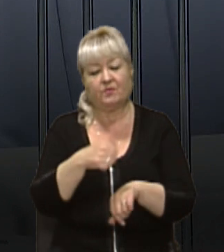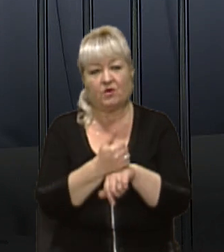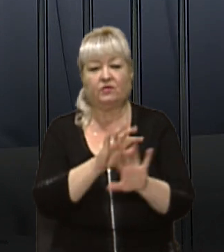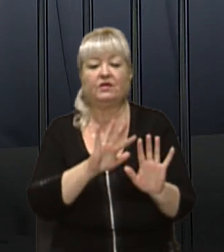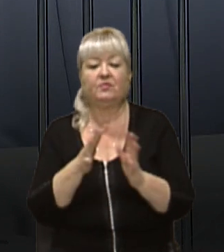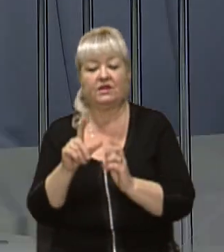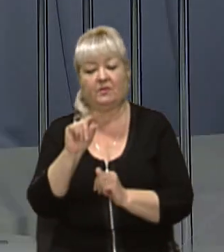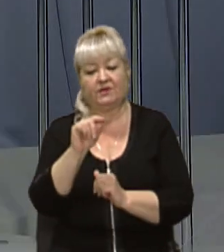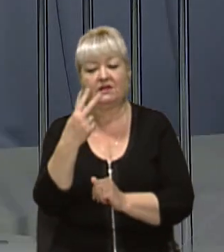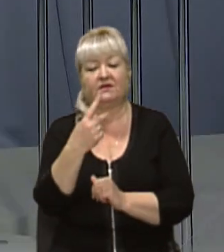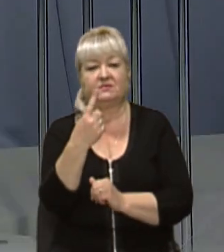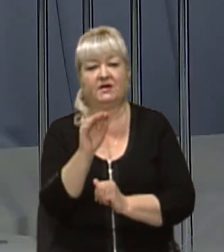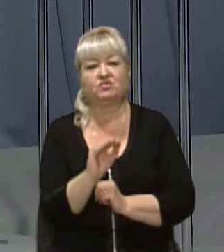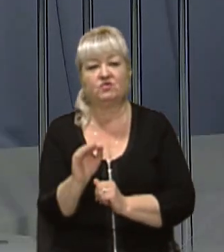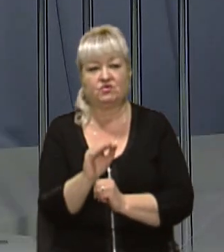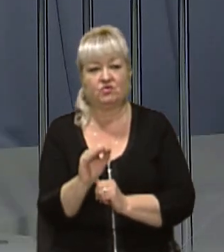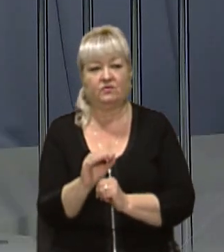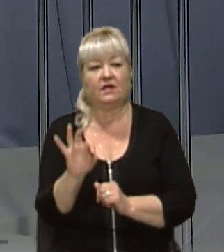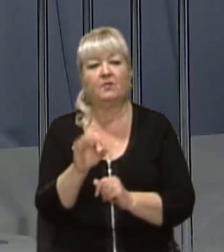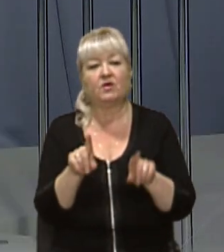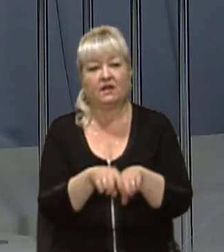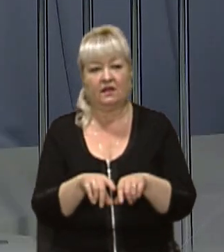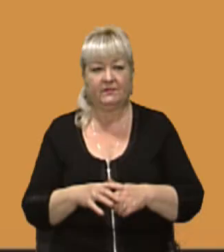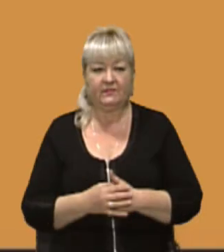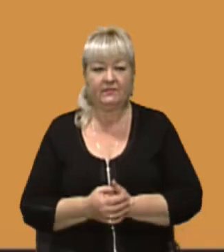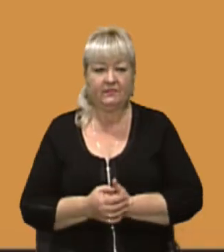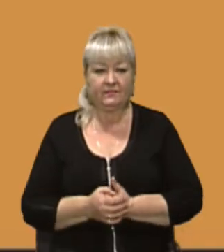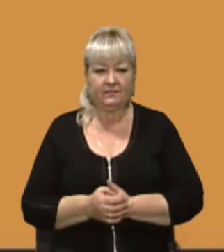події понеділка, 21 жовтня, зокрема про таке.